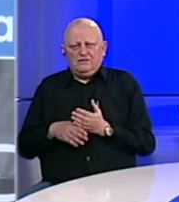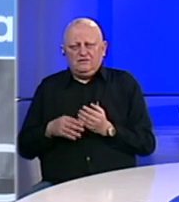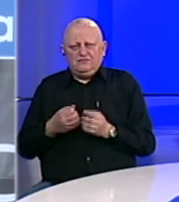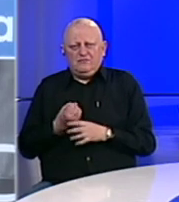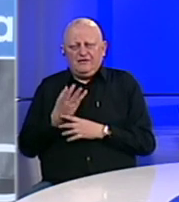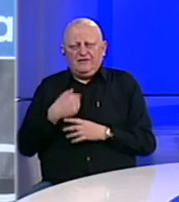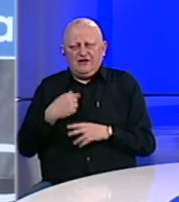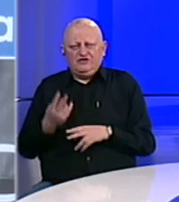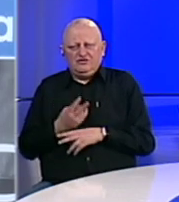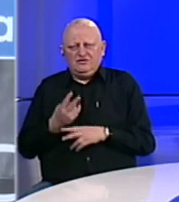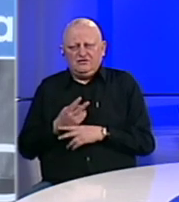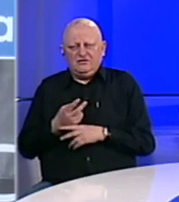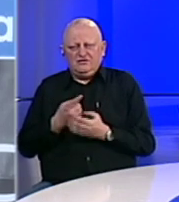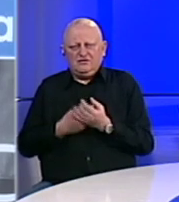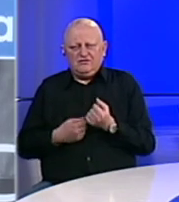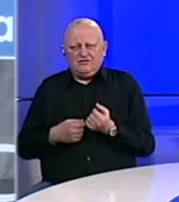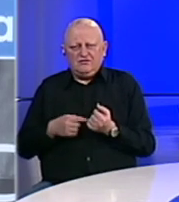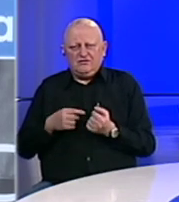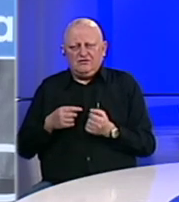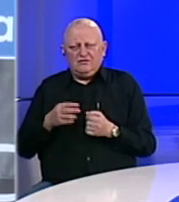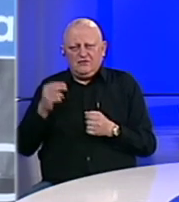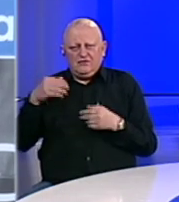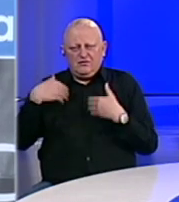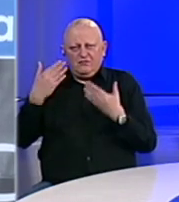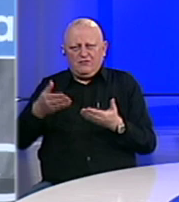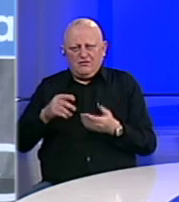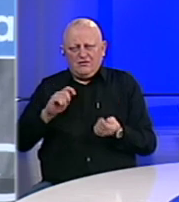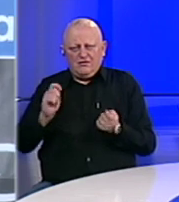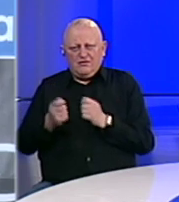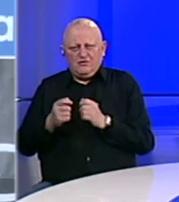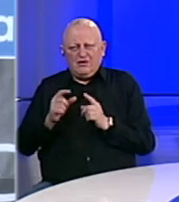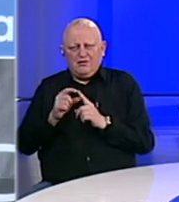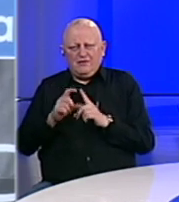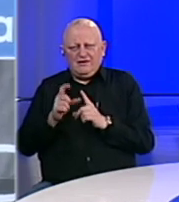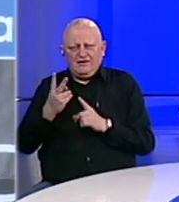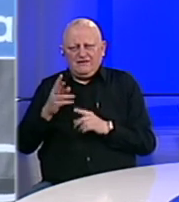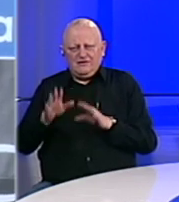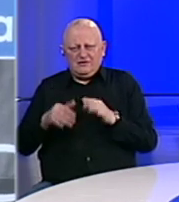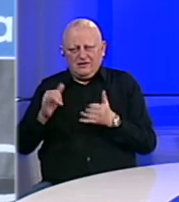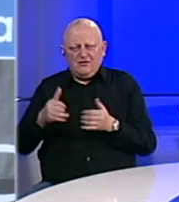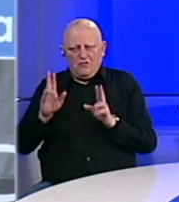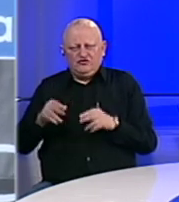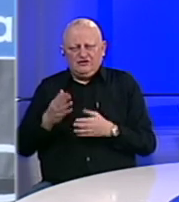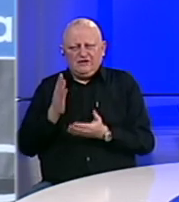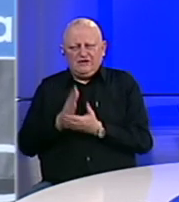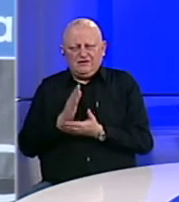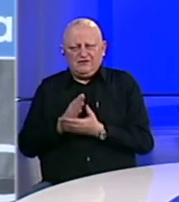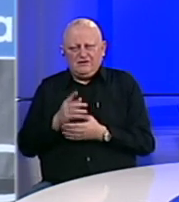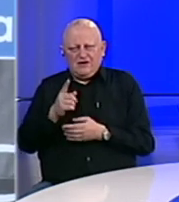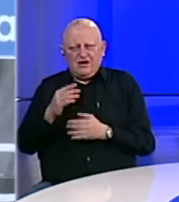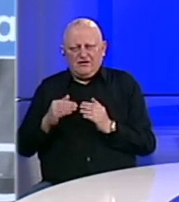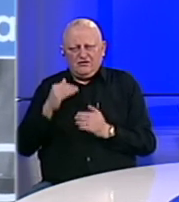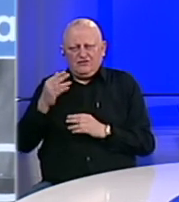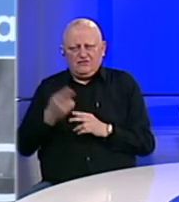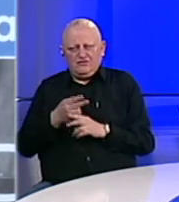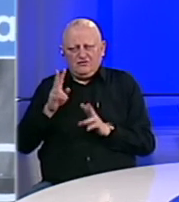privredi naše države. Posljednji prijelog struke je da se promjeni stopa PDV-a. Je li to realno da se desi? Iako je to nivo